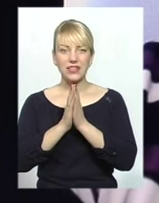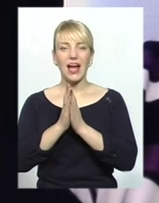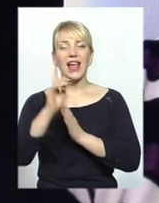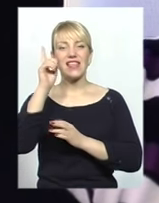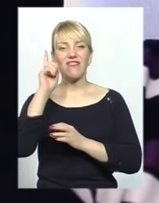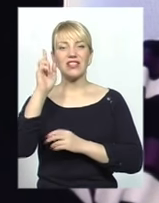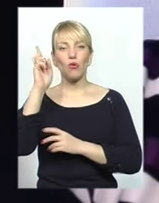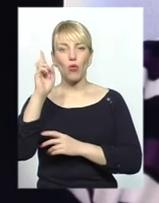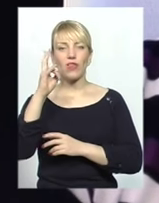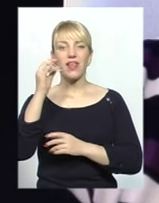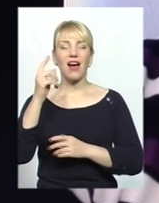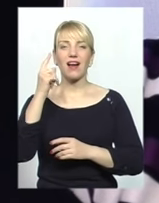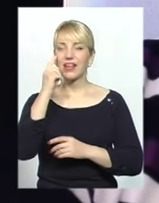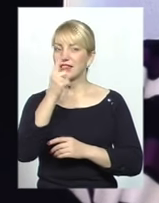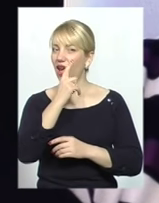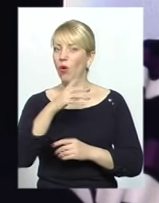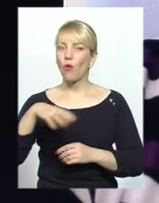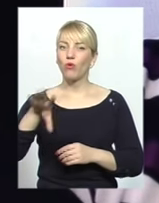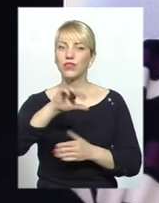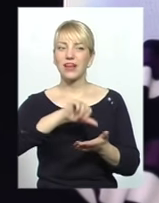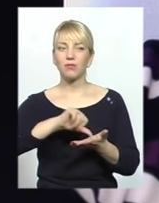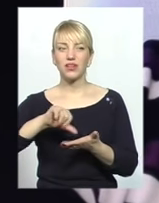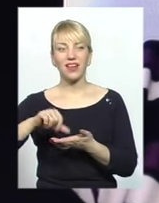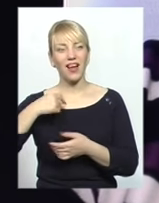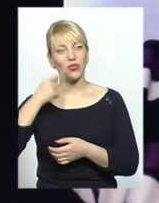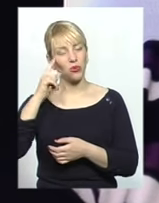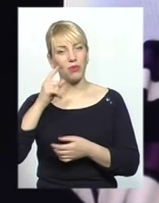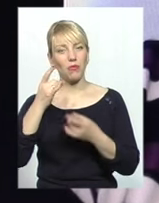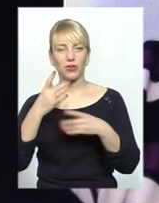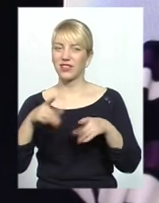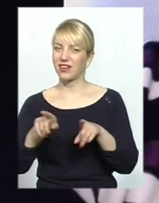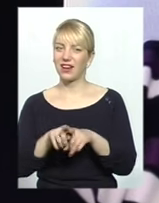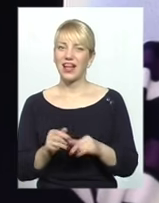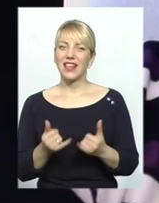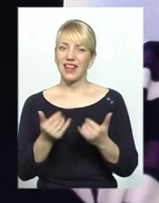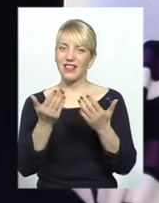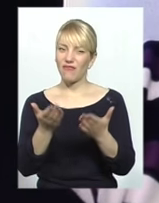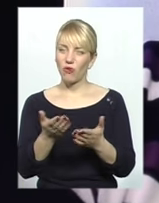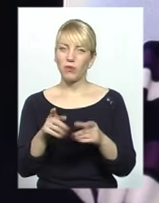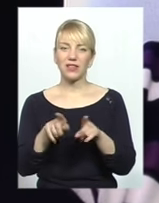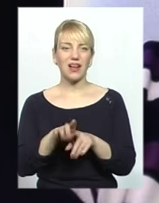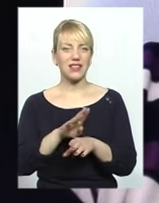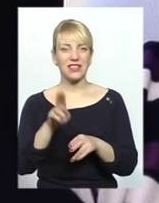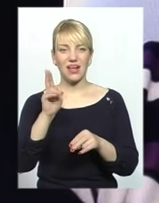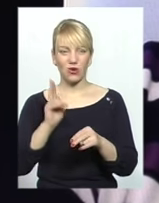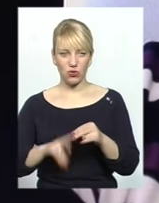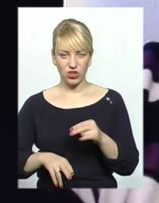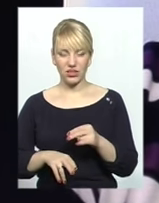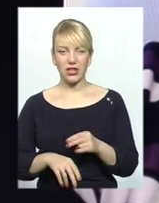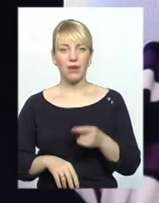присутствуючих. Я думаю, що просто так це для нього б не закінчилось. Це, во-первых. А во-вторых,